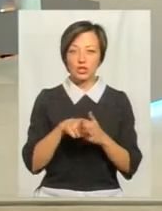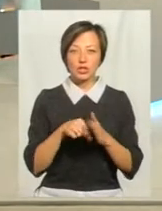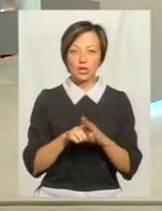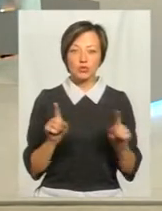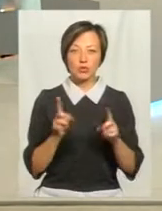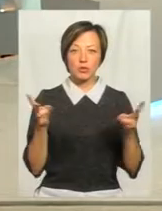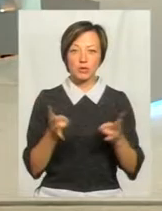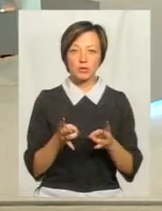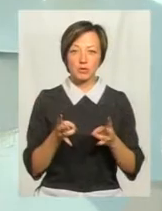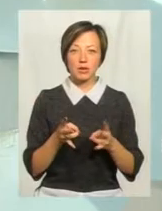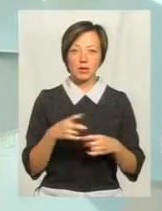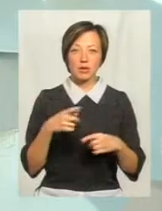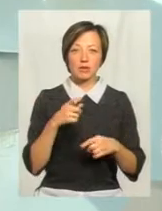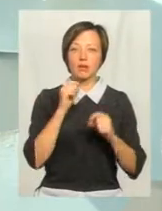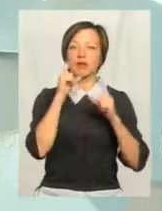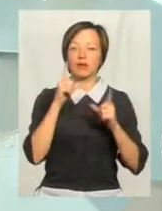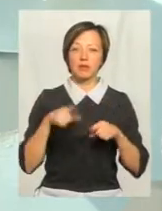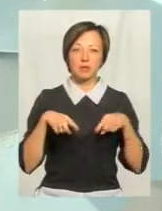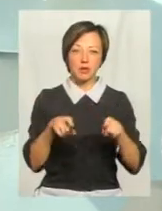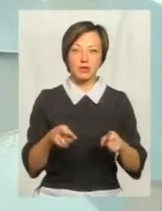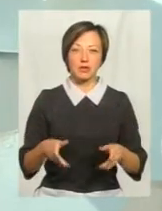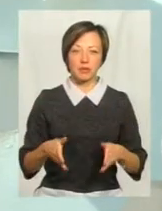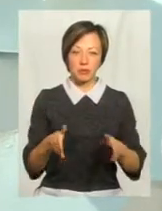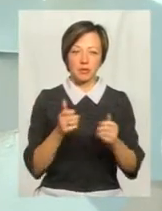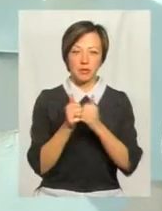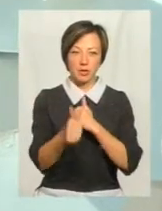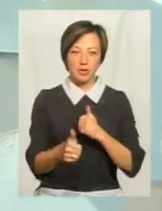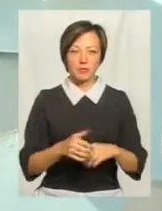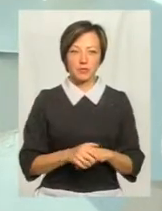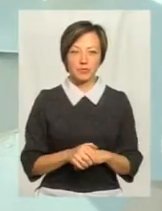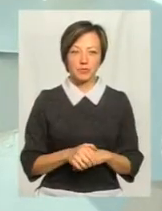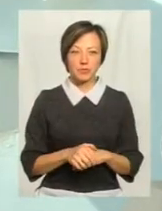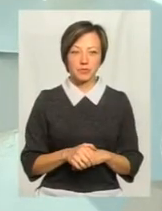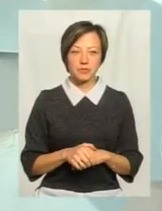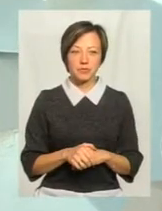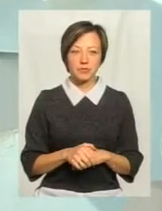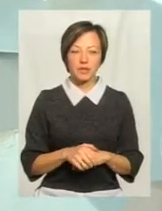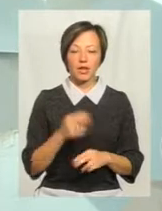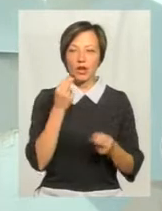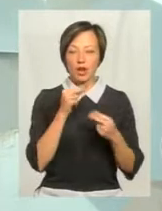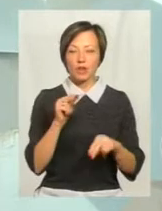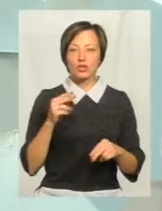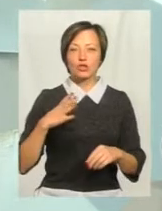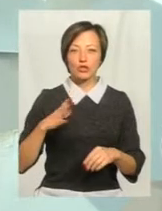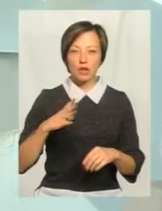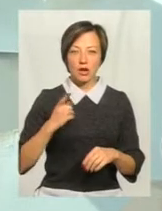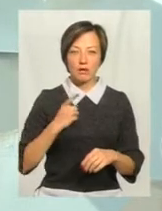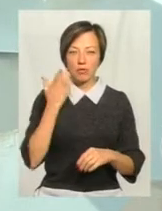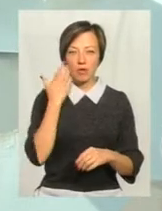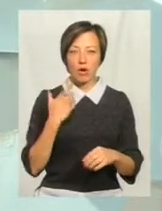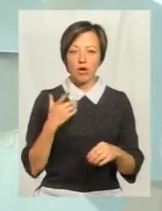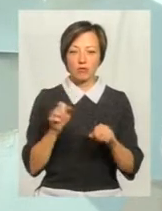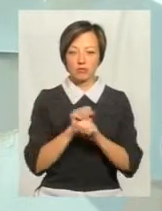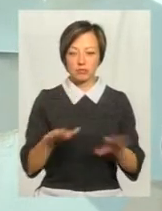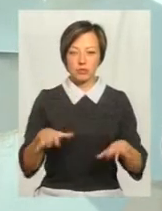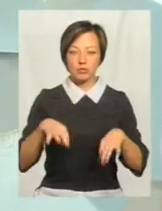потрібно задерти голову і бігти вже наперед. І краще вже дочекатися, поки роз'їдуться,